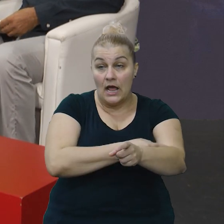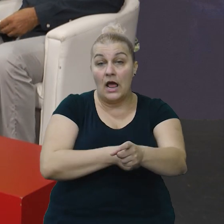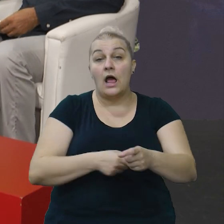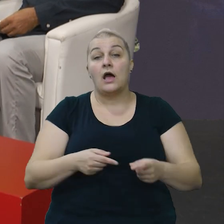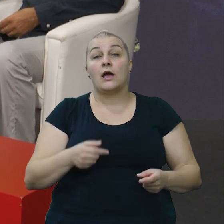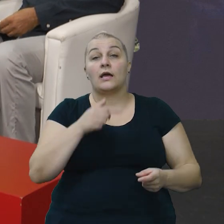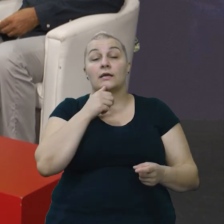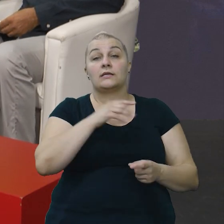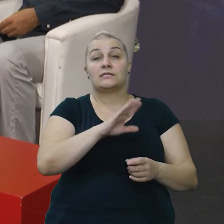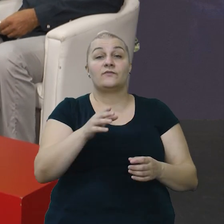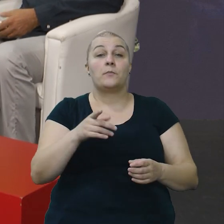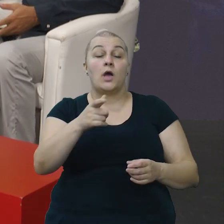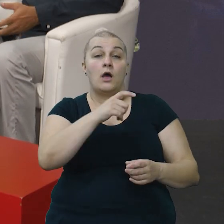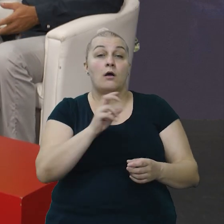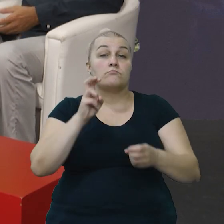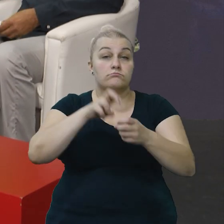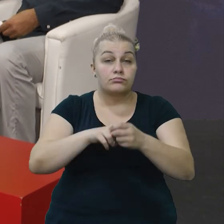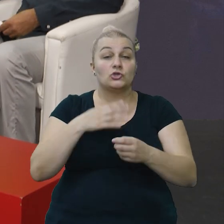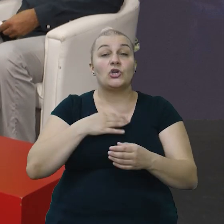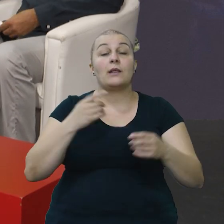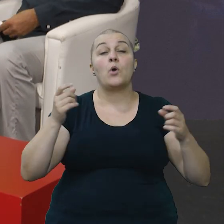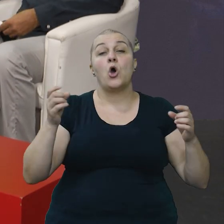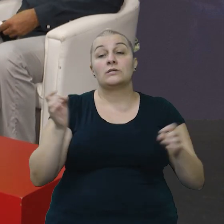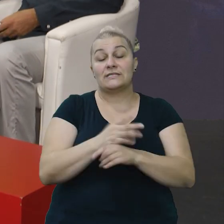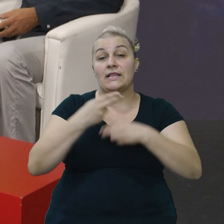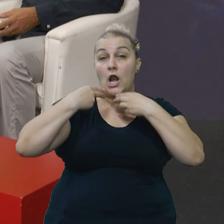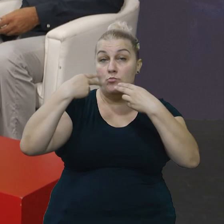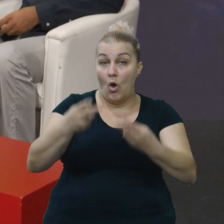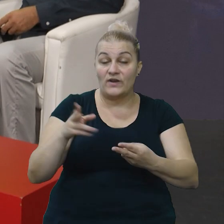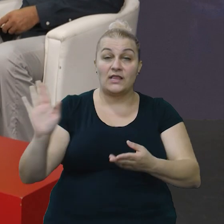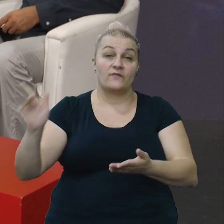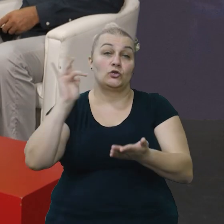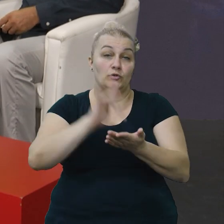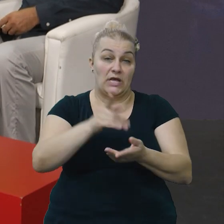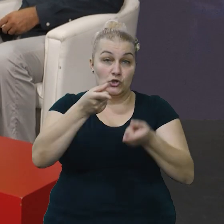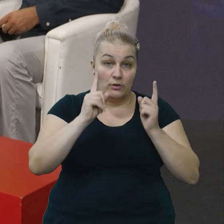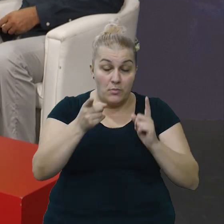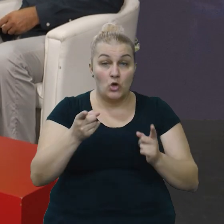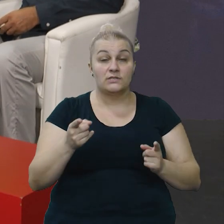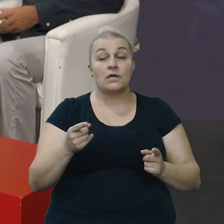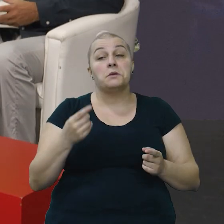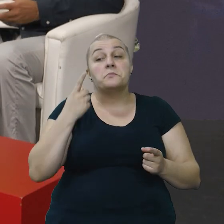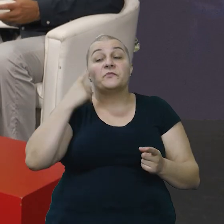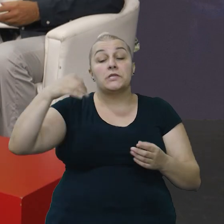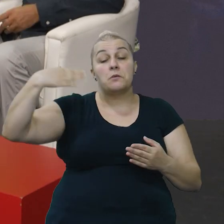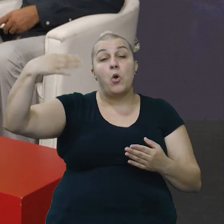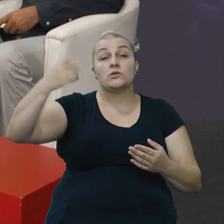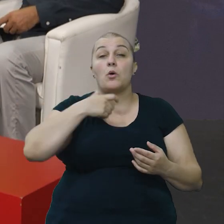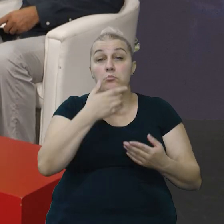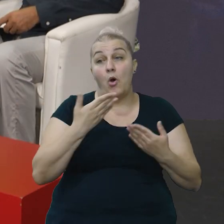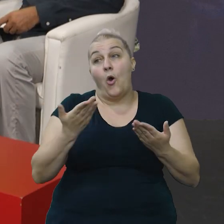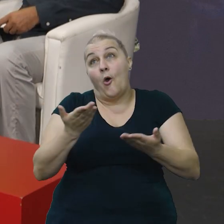pripadnicima politiske postaje imotski, želimo vas svetan povratak u vaše mjesto. Vidimo se ako Bog da na ovim